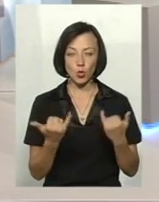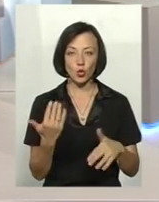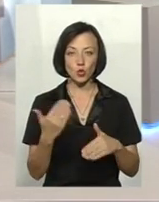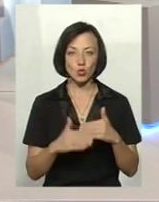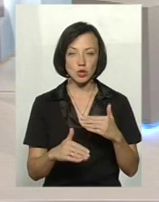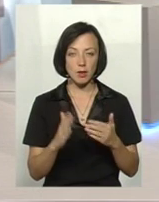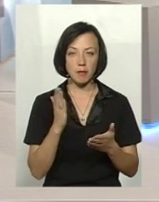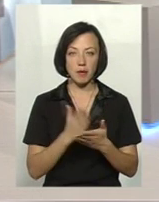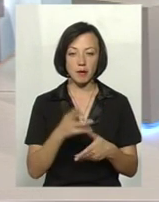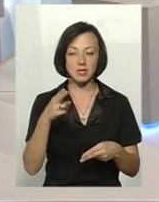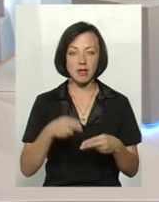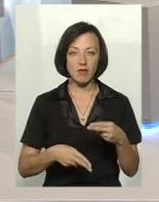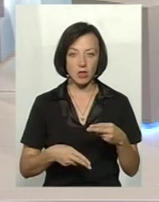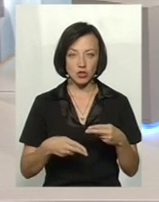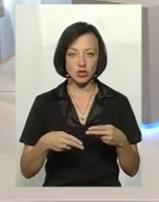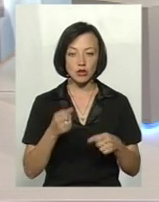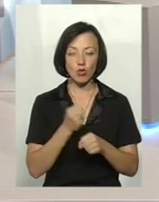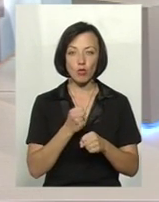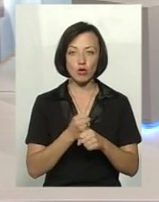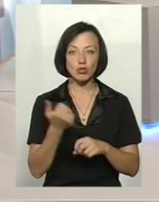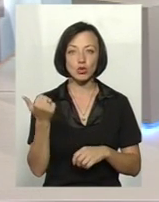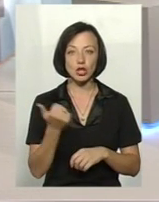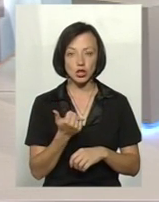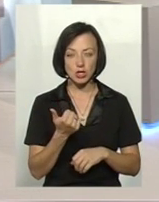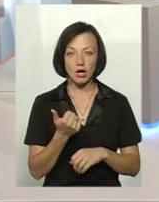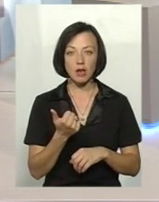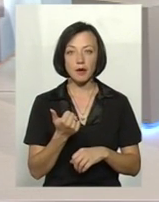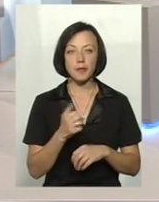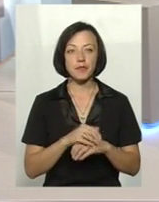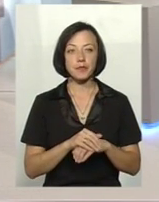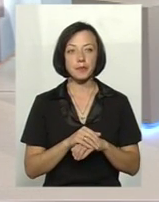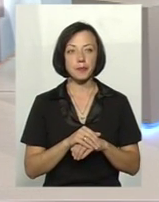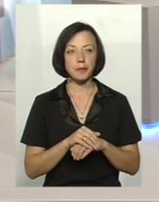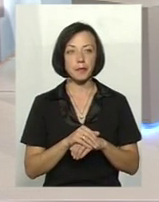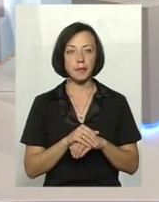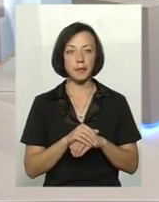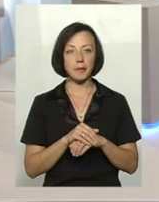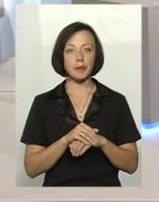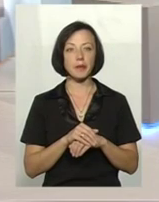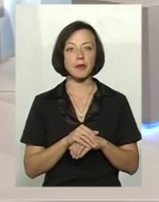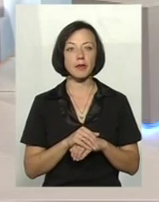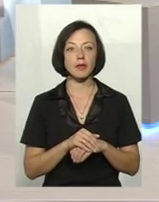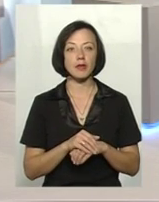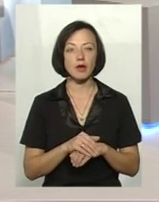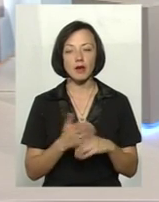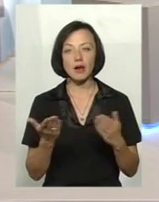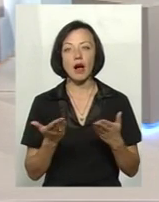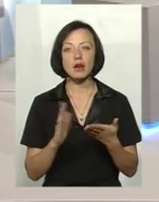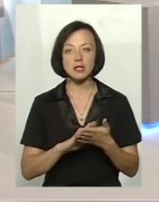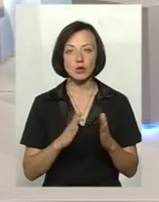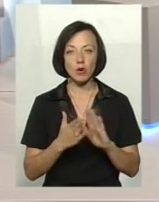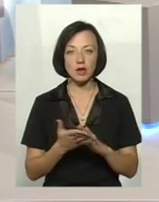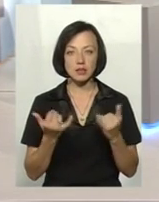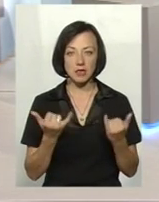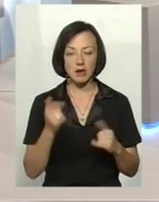завершення робочого тижня, робочої п'ятиденки. Яка ситуація